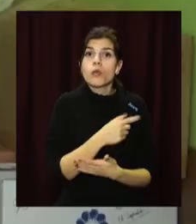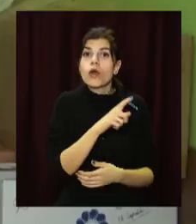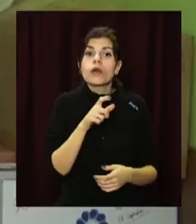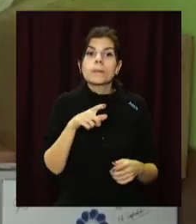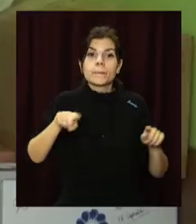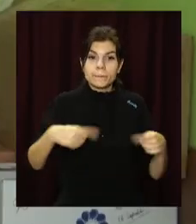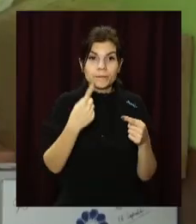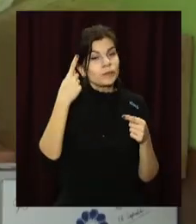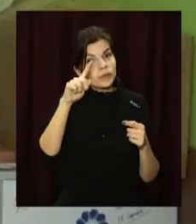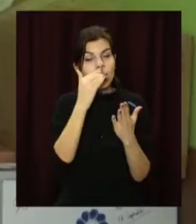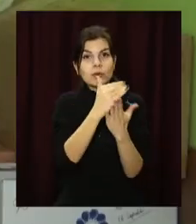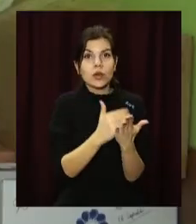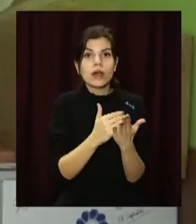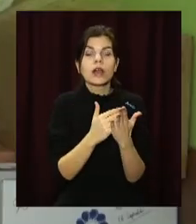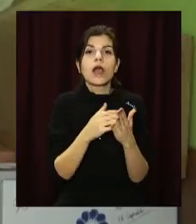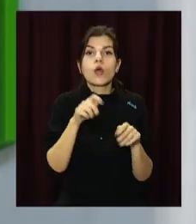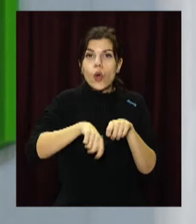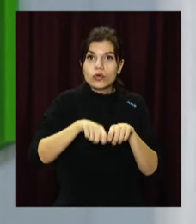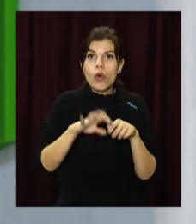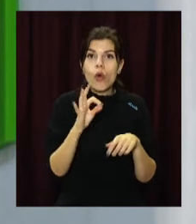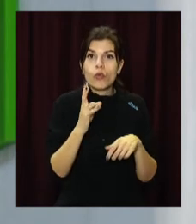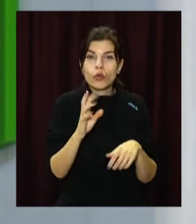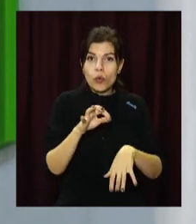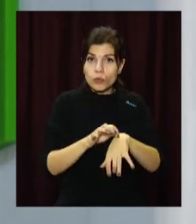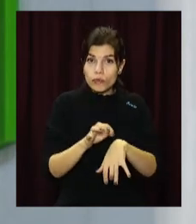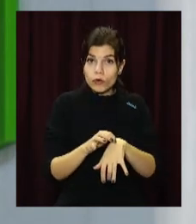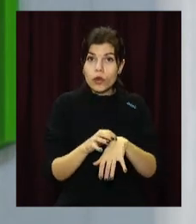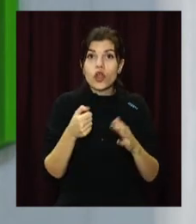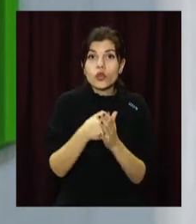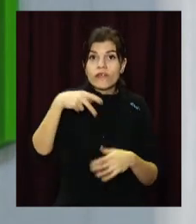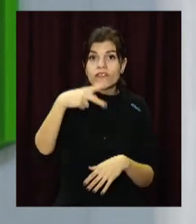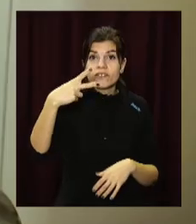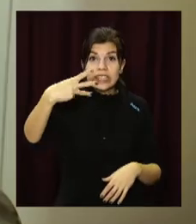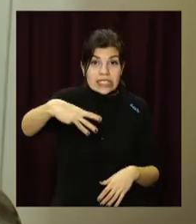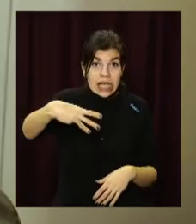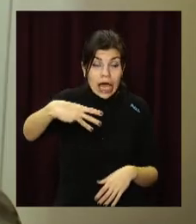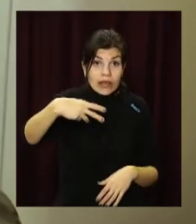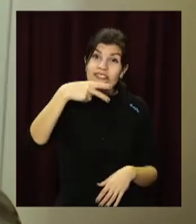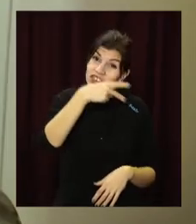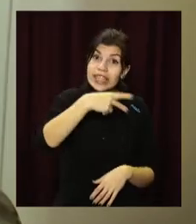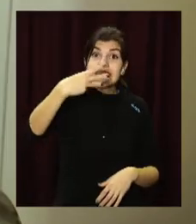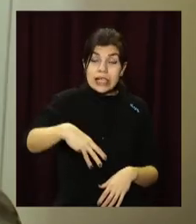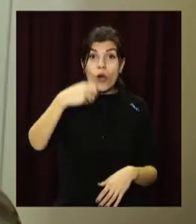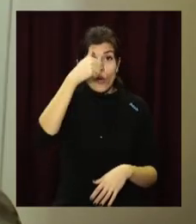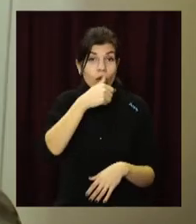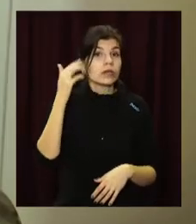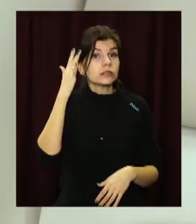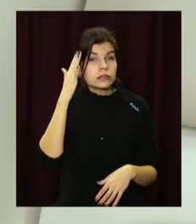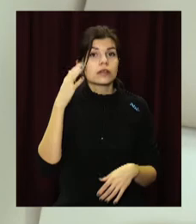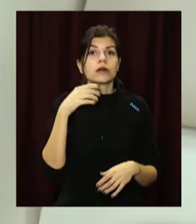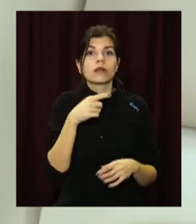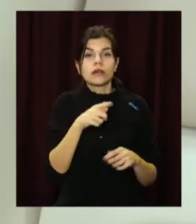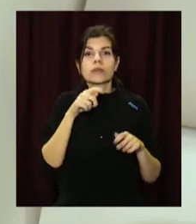створили проєкт Національної стратегії контролю онкологічних захворювань до 2030 року. В документі визначені основні